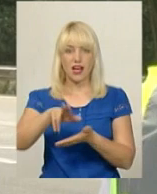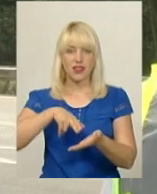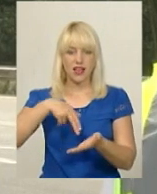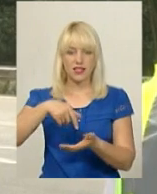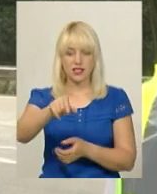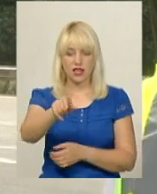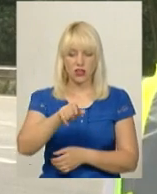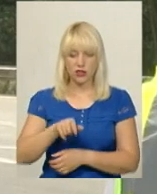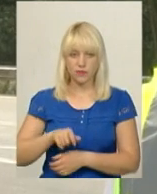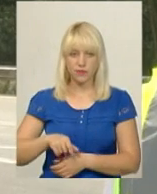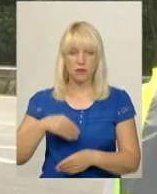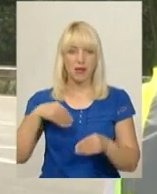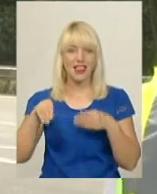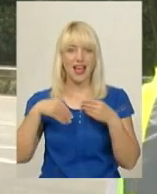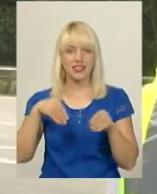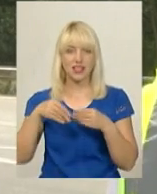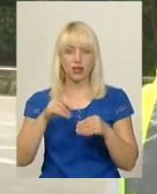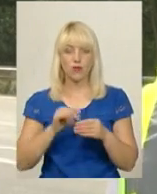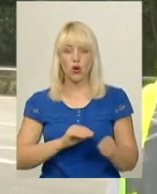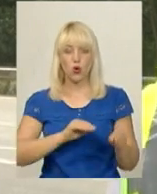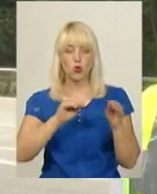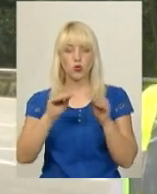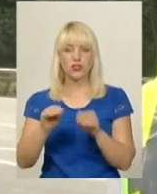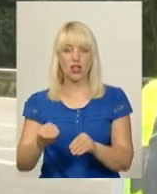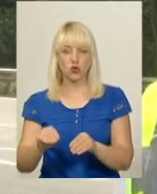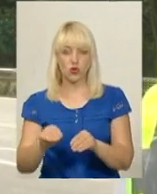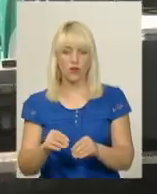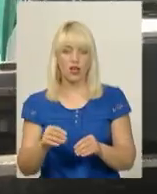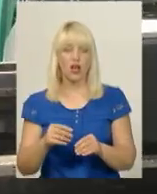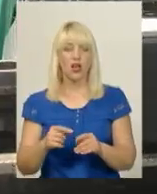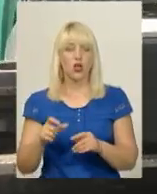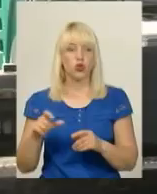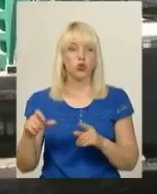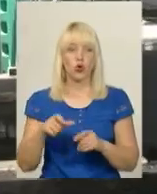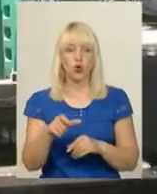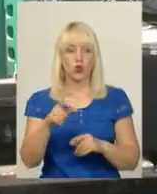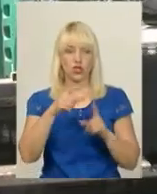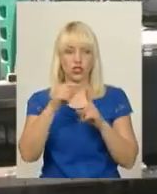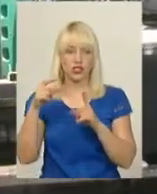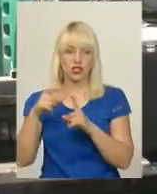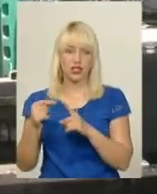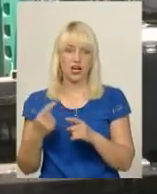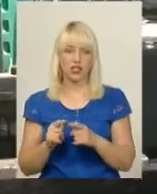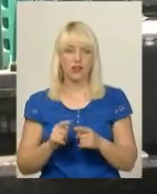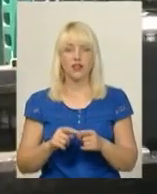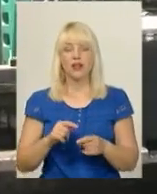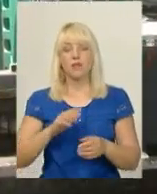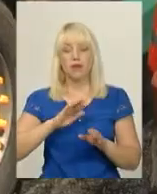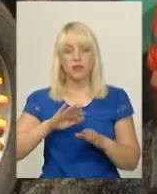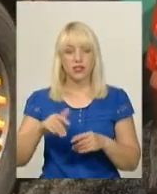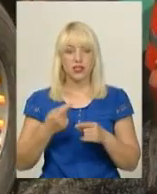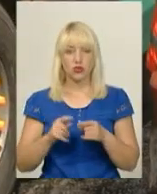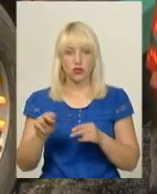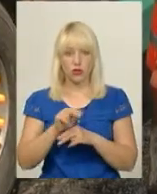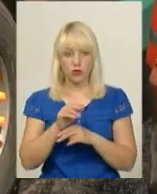пластиком, установка дорожніх знаків і бар'єрного огородження. Згідно з проєктом відновлення, траса М-12 після ремонту на цьому